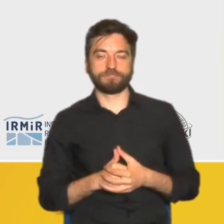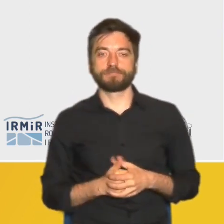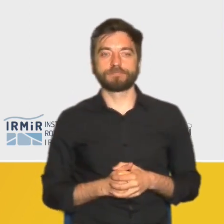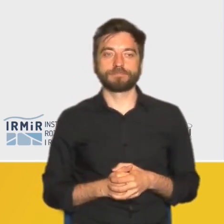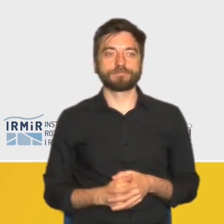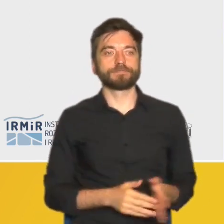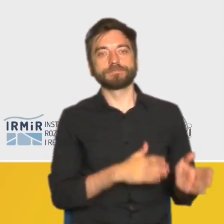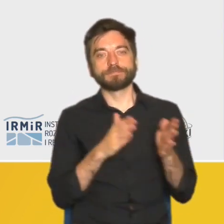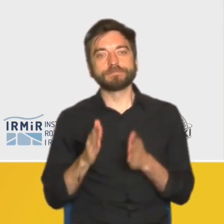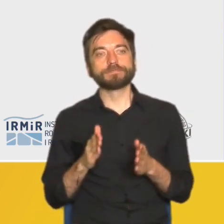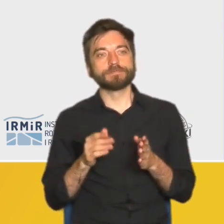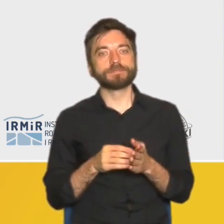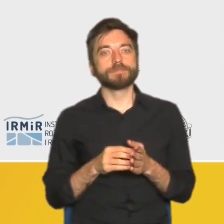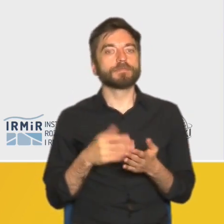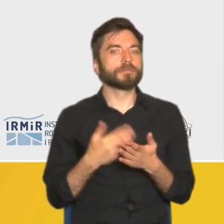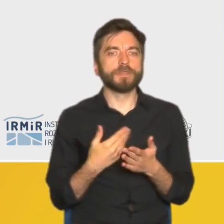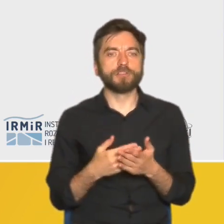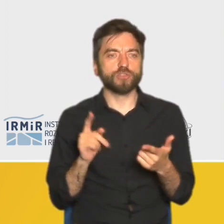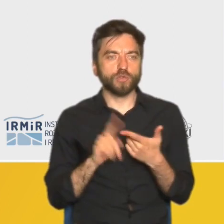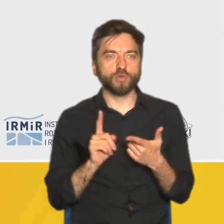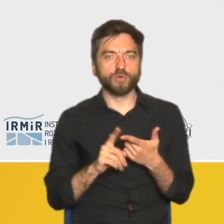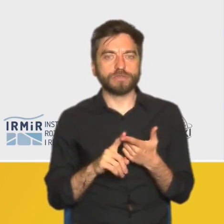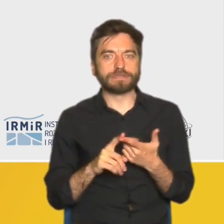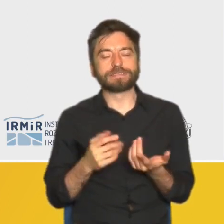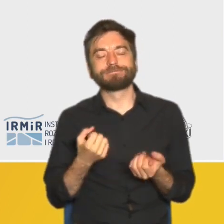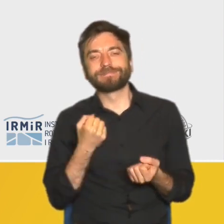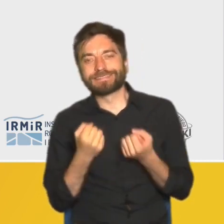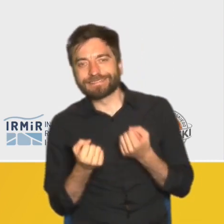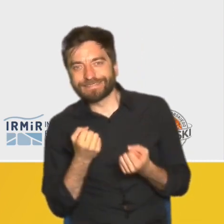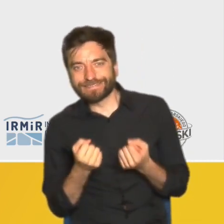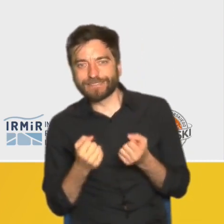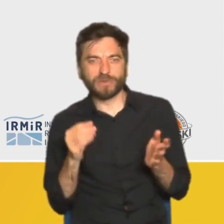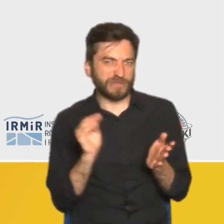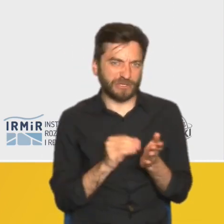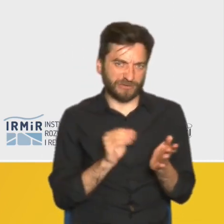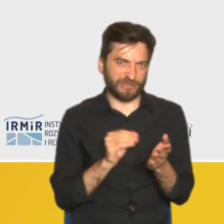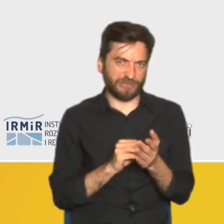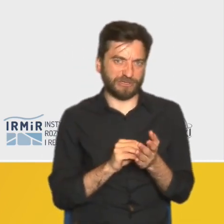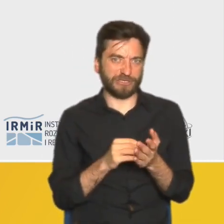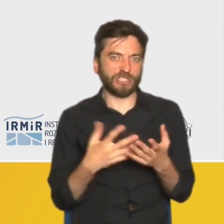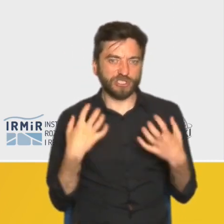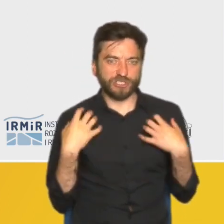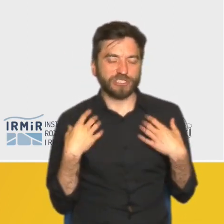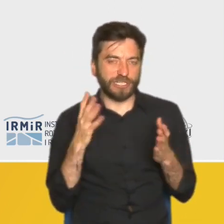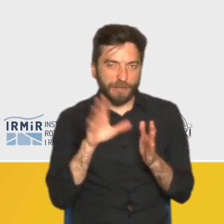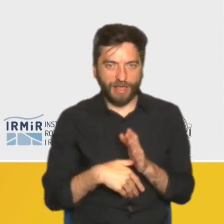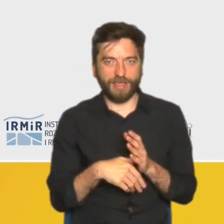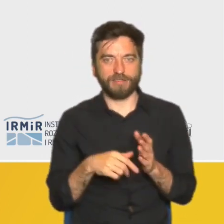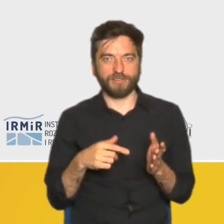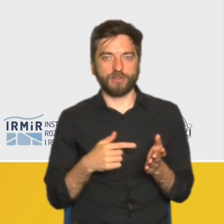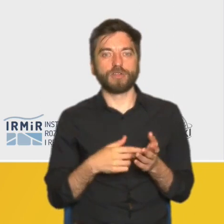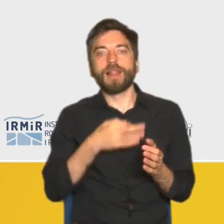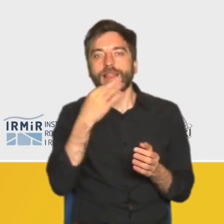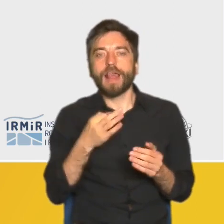Kolejna z deklarowanych przyczyn przeprowadzki to uciążliwość wcześniejszego doświadczenia mieszkania w mieście, przeciwstawiana takiej wizji życia